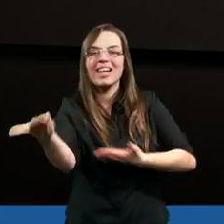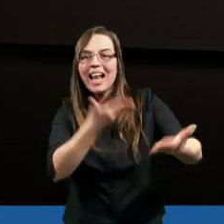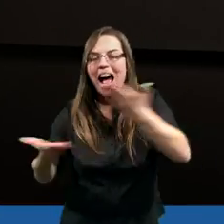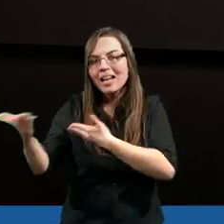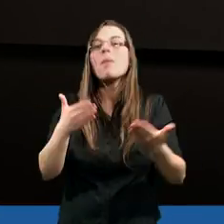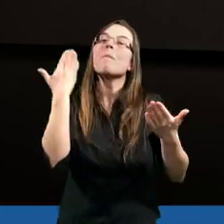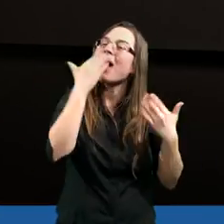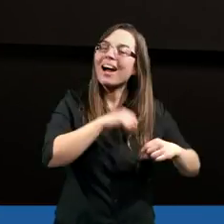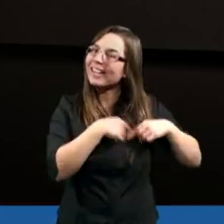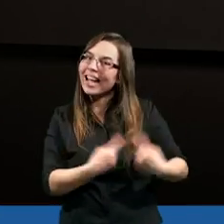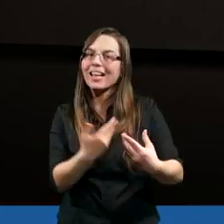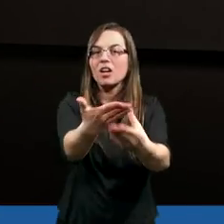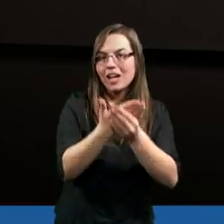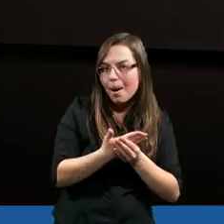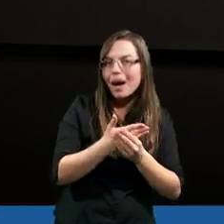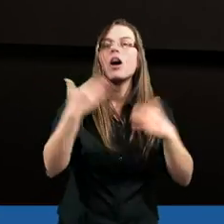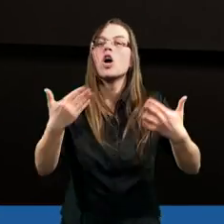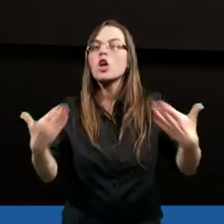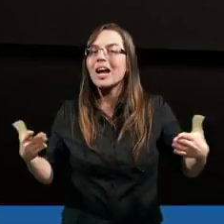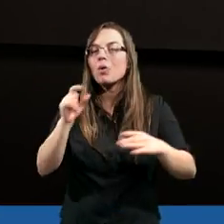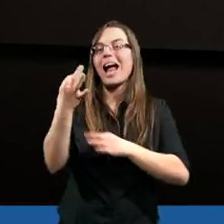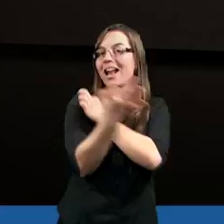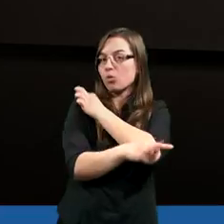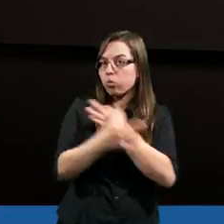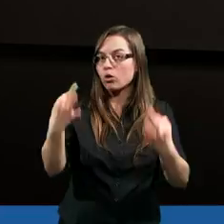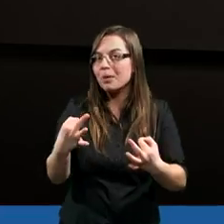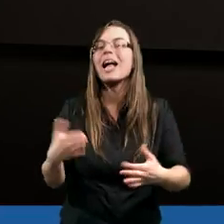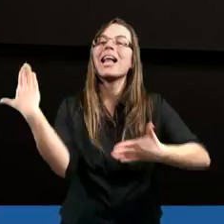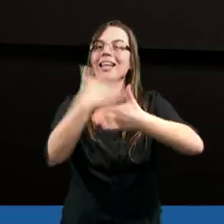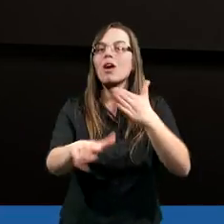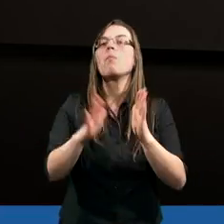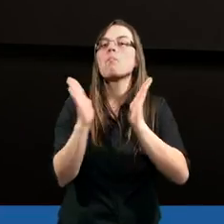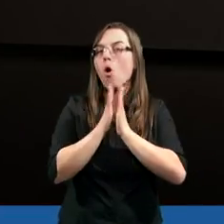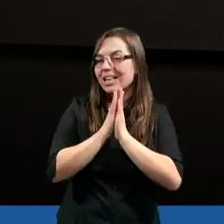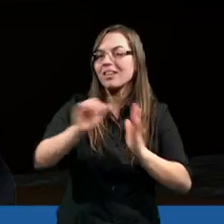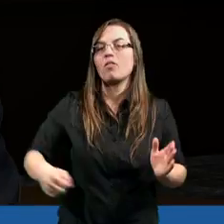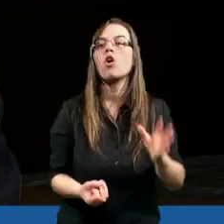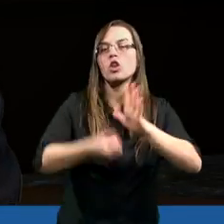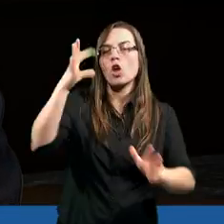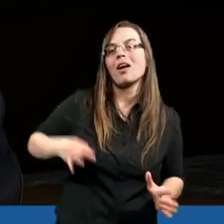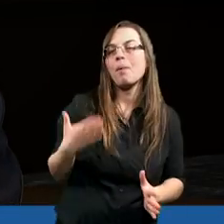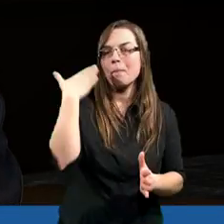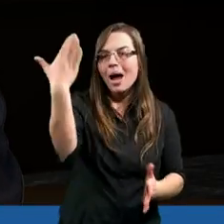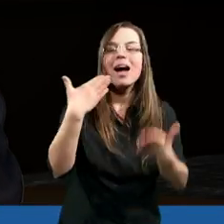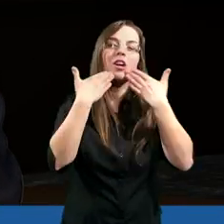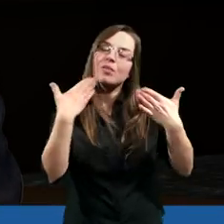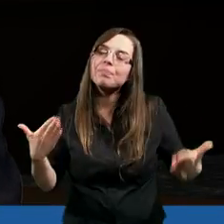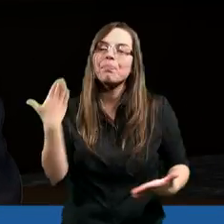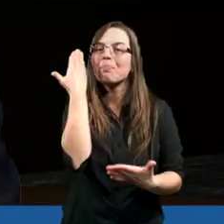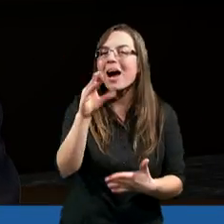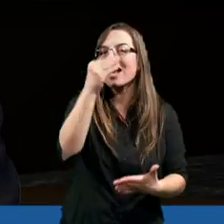serdecznie Was zapraszam. Dziękuję za dzisiejsze studium. Zakończymy je modlitwą. Drogi Panie,